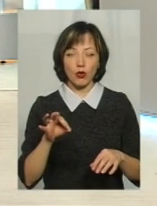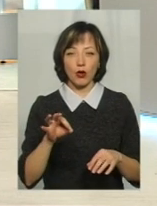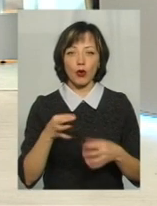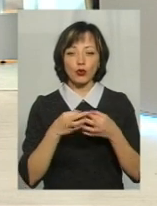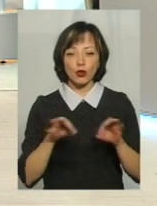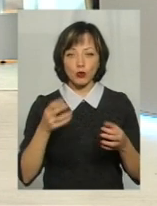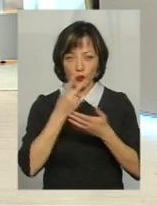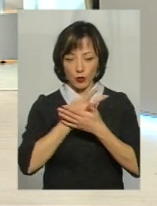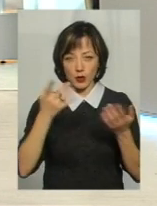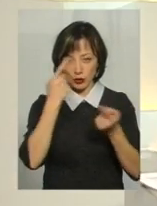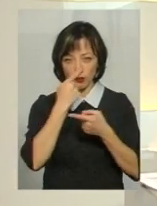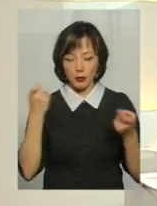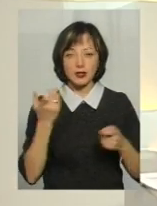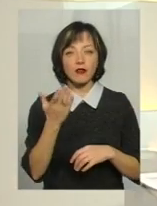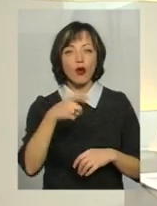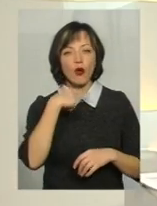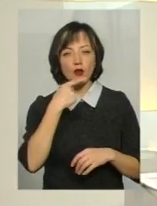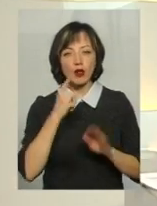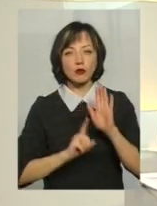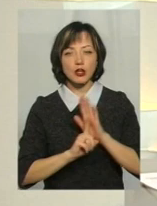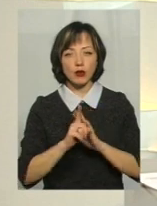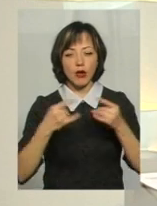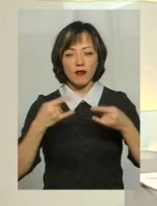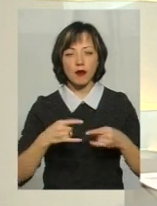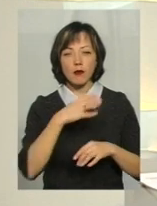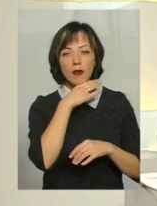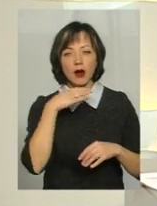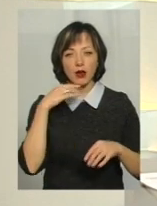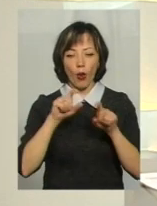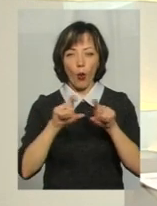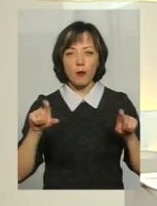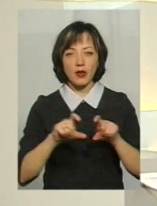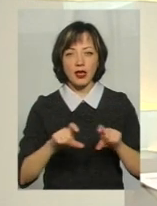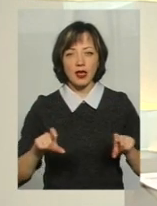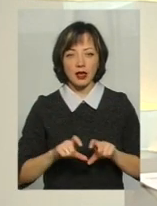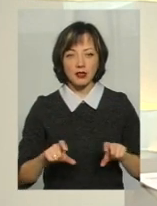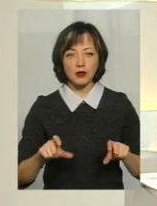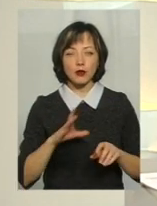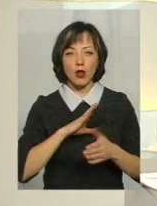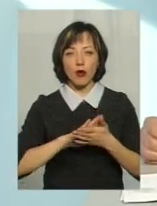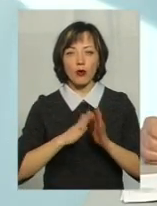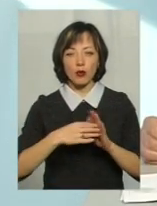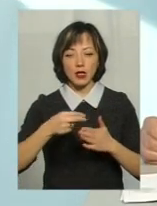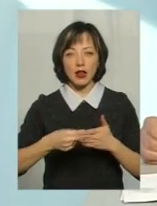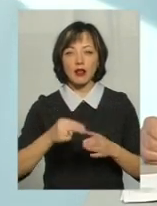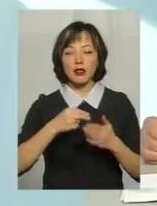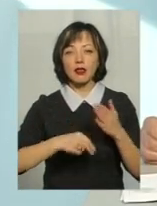говорили на початку нашого ефіру, що чимало об'єктів, так, це була укладена угода на один рік.